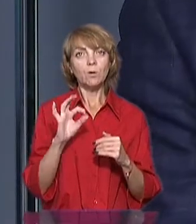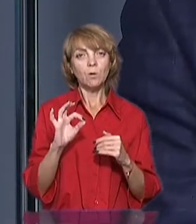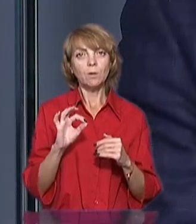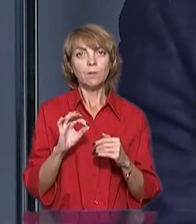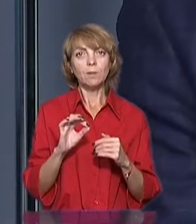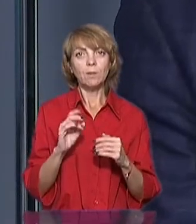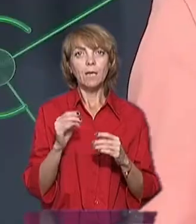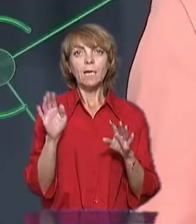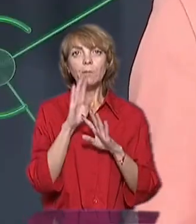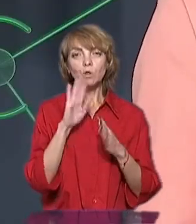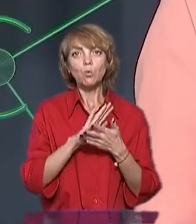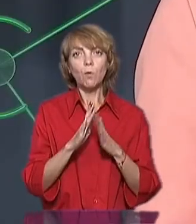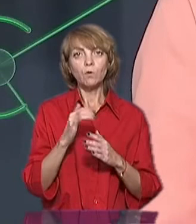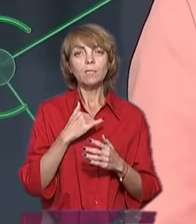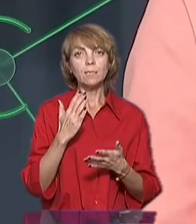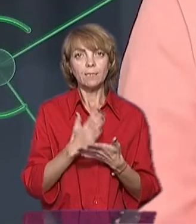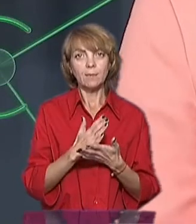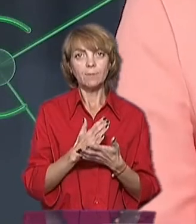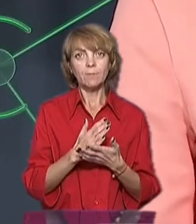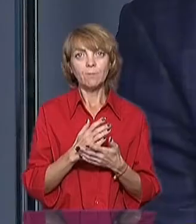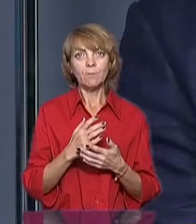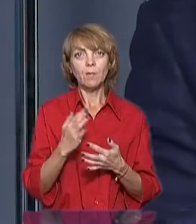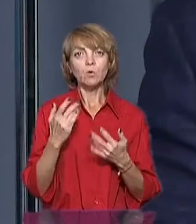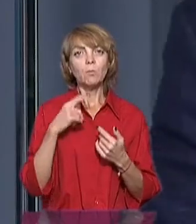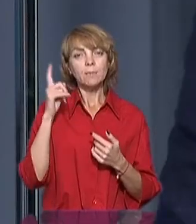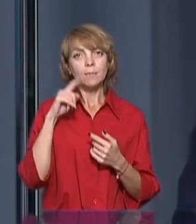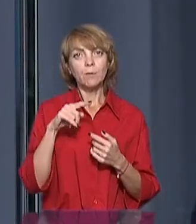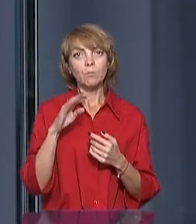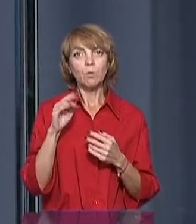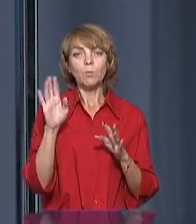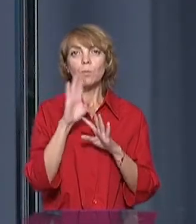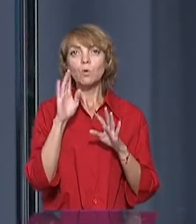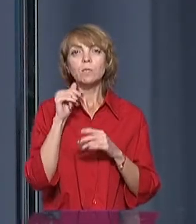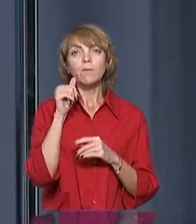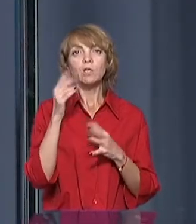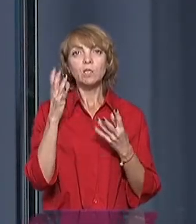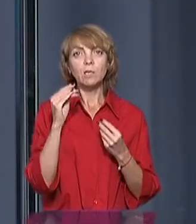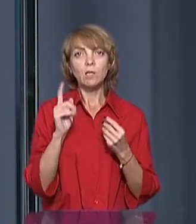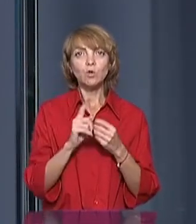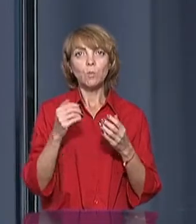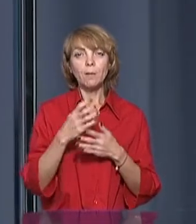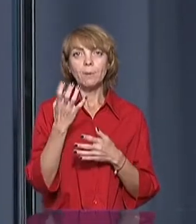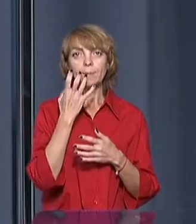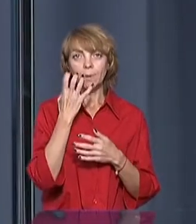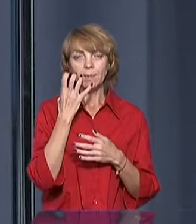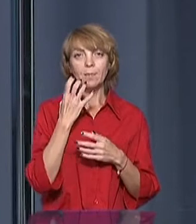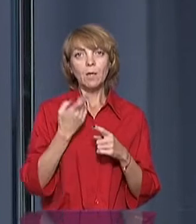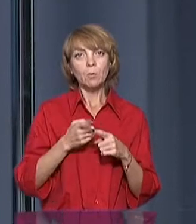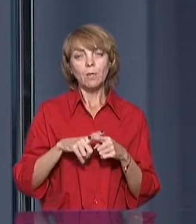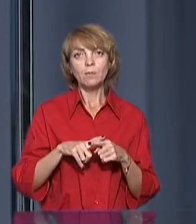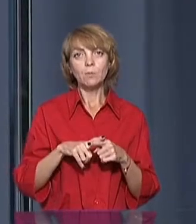Климатичні умови у нас є? Ну, кліматичні умови є. Наскільки ми знаємо, про роману за погодою з завтрашнього дня почнє потеплення, тому